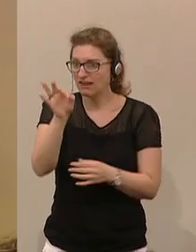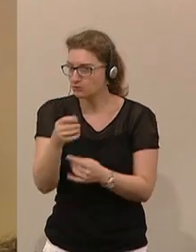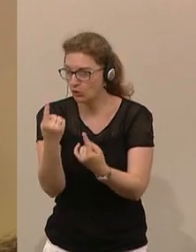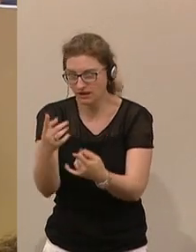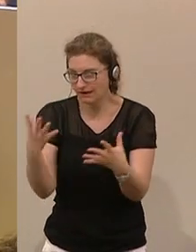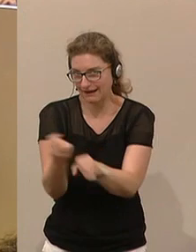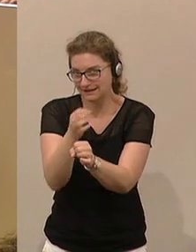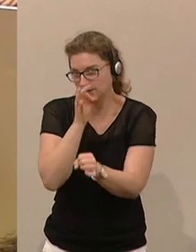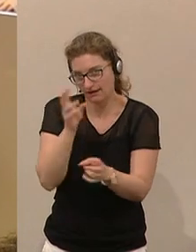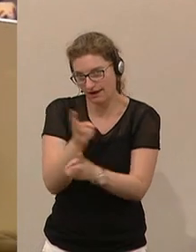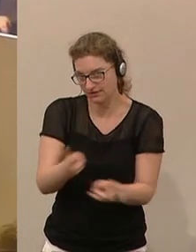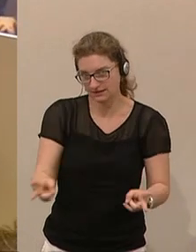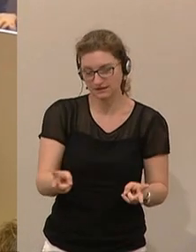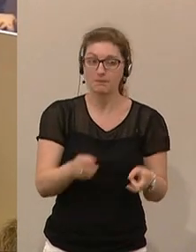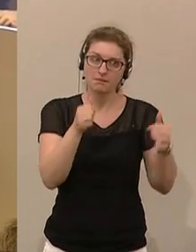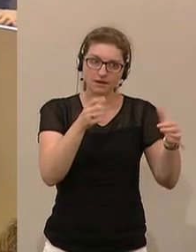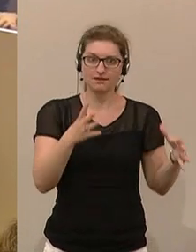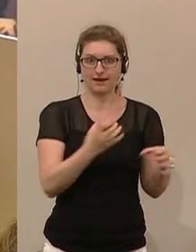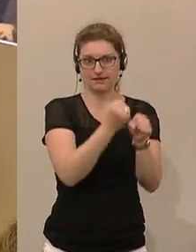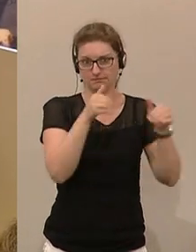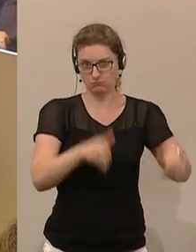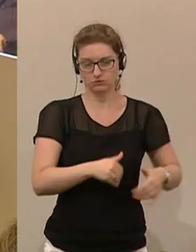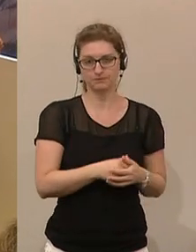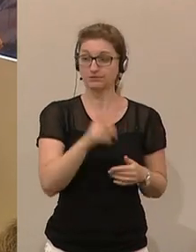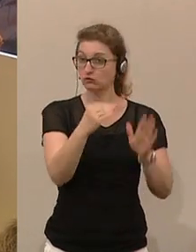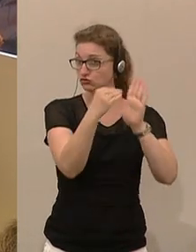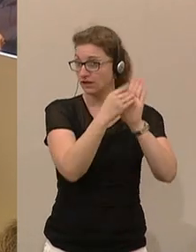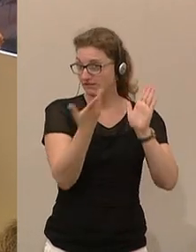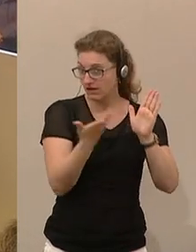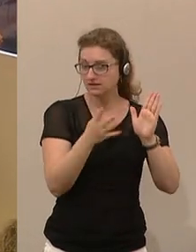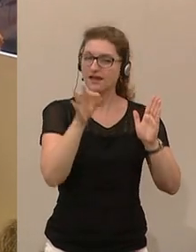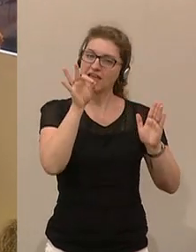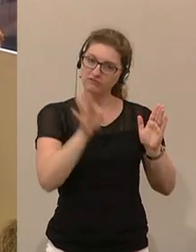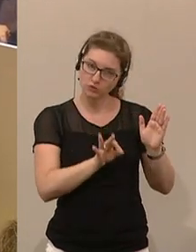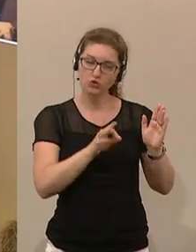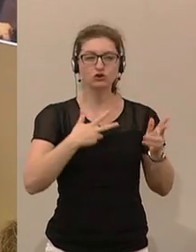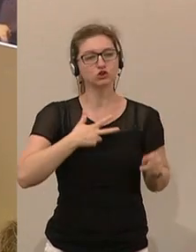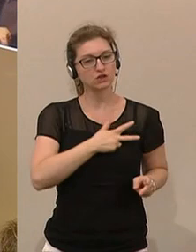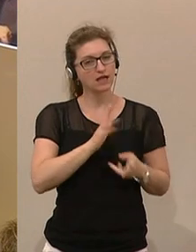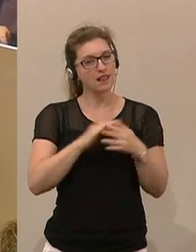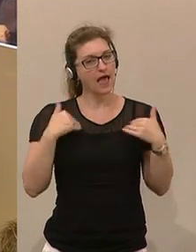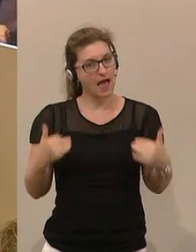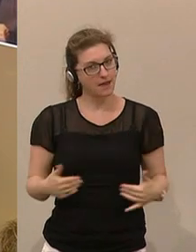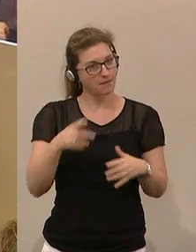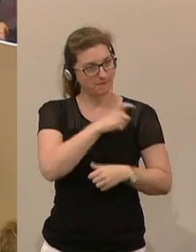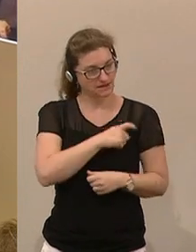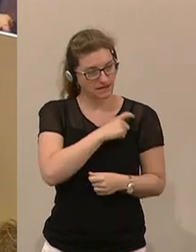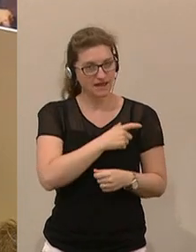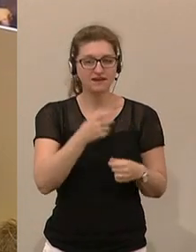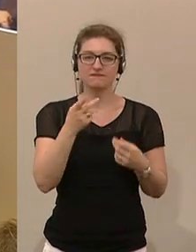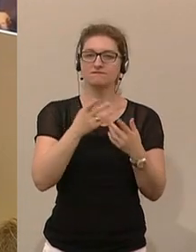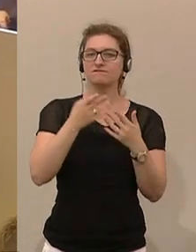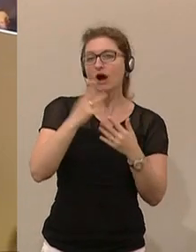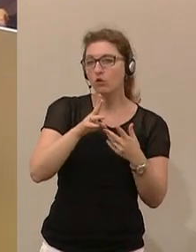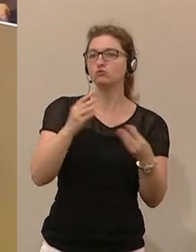retten ist. Also gehen wir es einmal durch. Da steht FPÖ, die Soziale Heimatpartei, weil es um Österreich